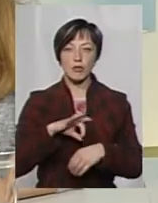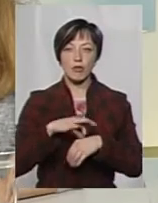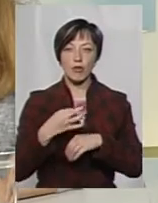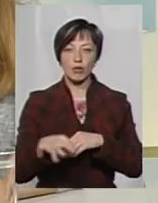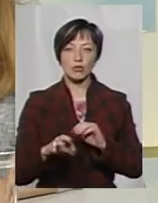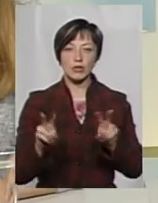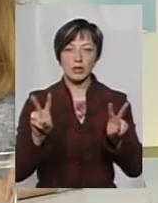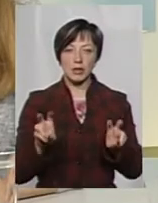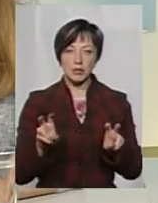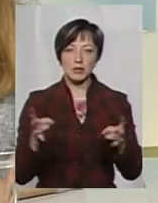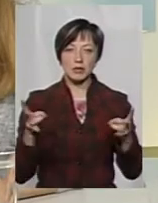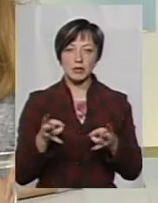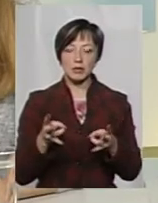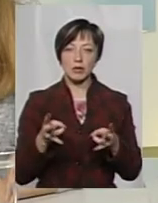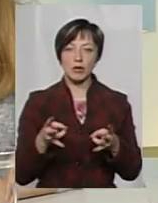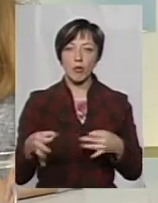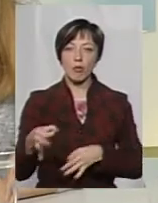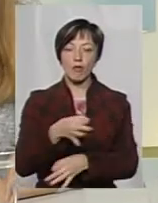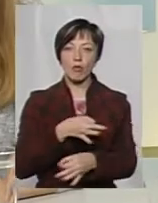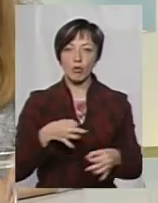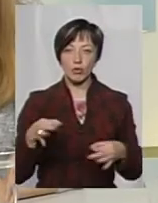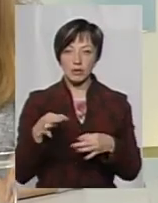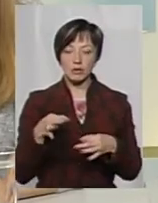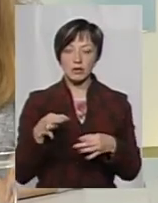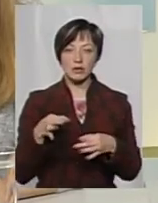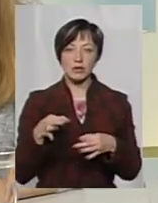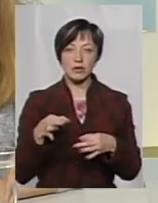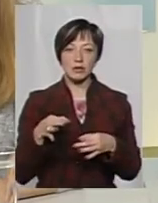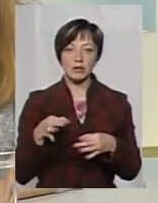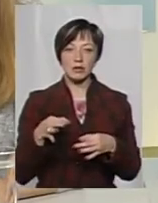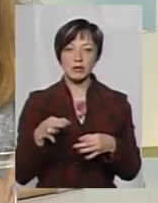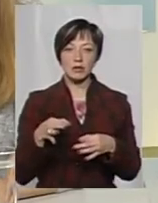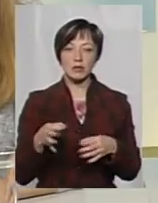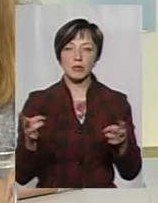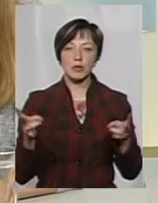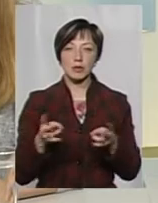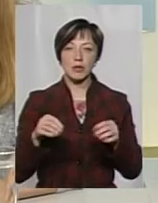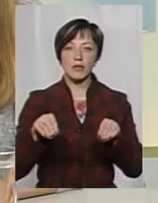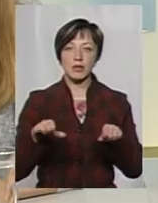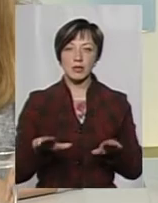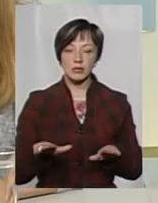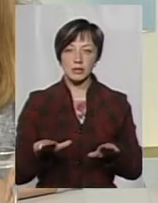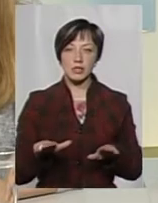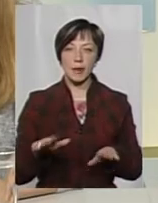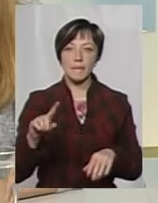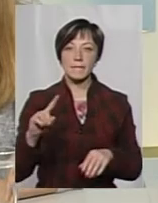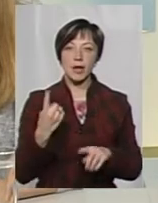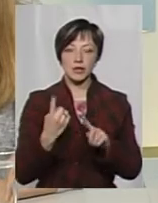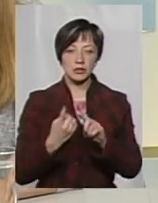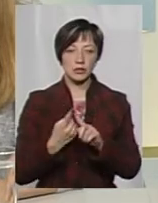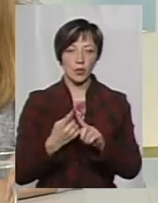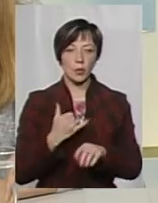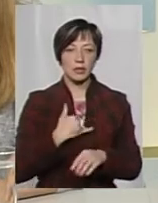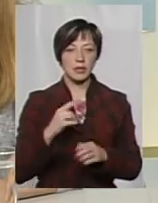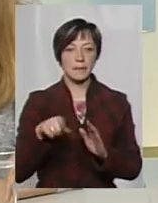тему, її потрібно дійсно обговорювати, її якось потрібно вирішувати. Саме перше в мене